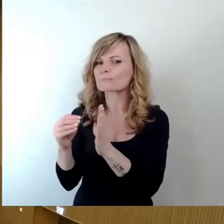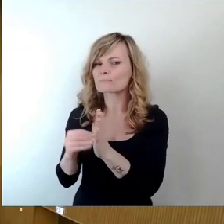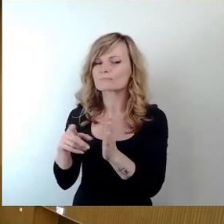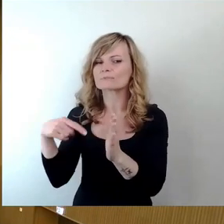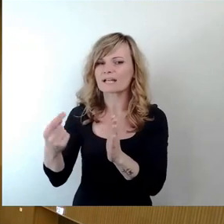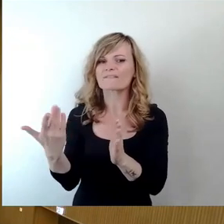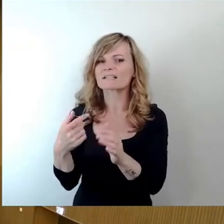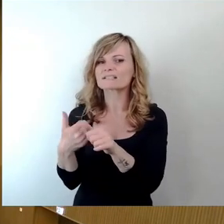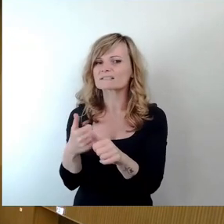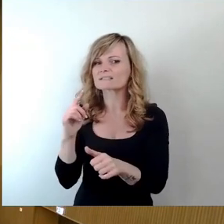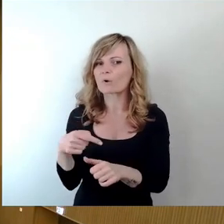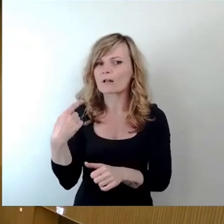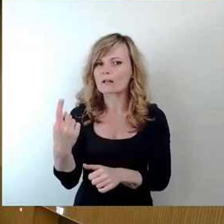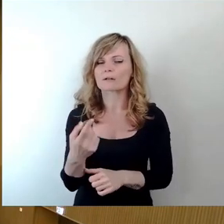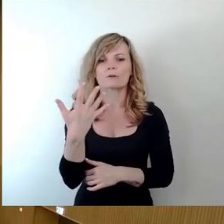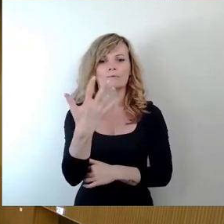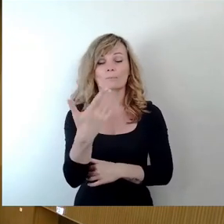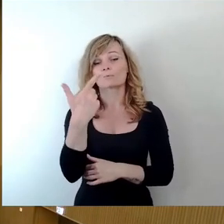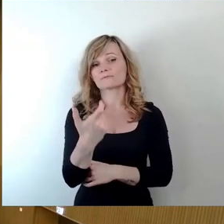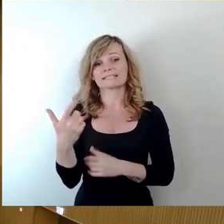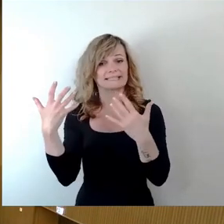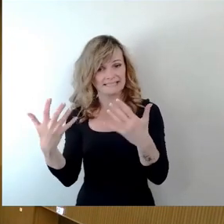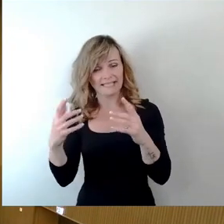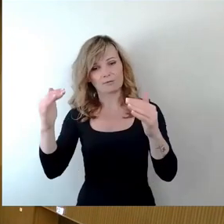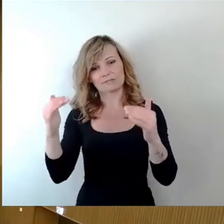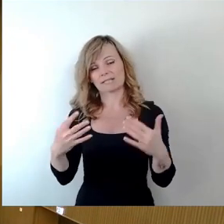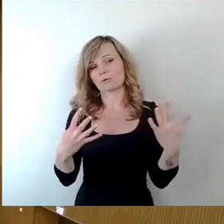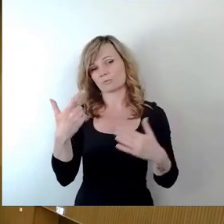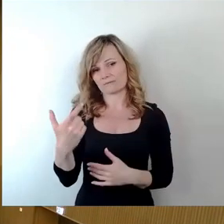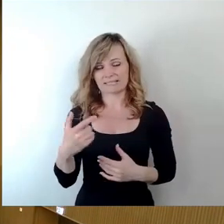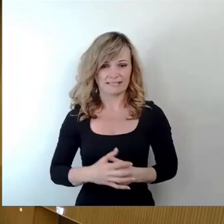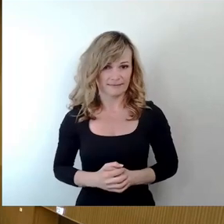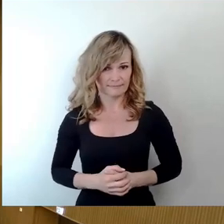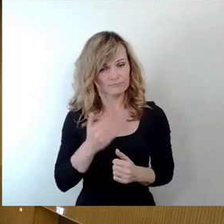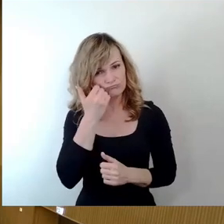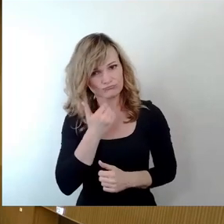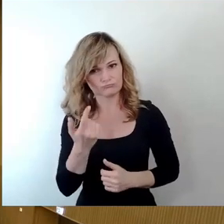Dann 25,10 und die 29, bitte.